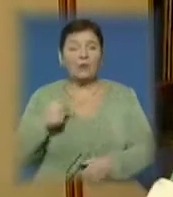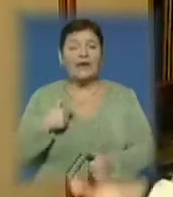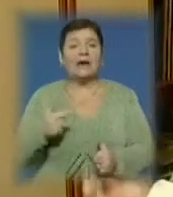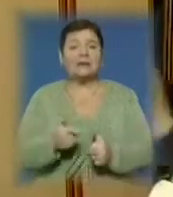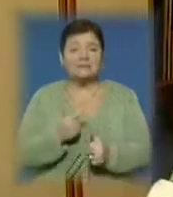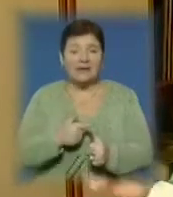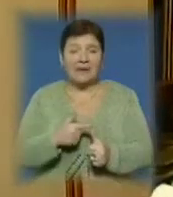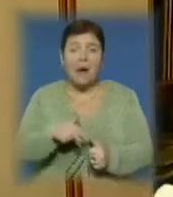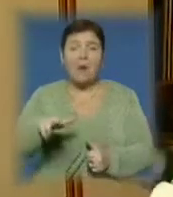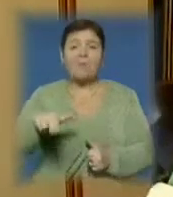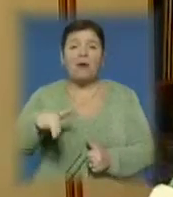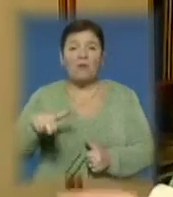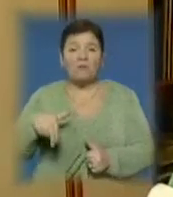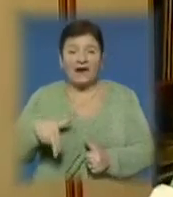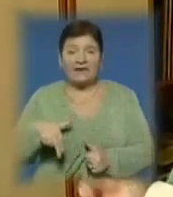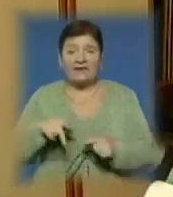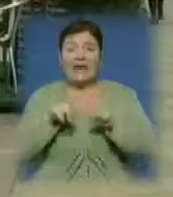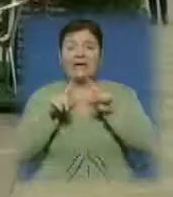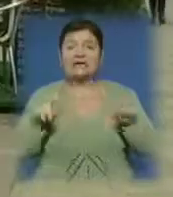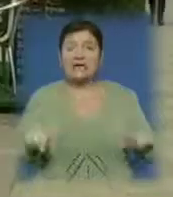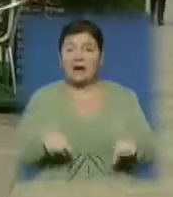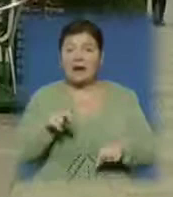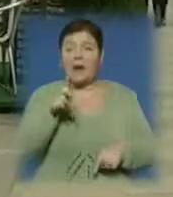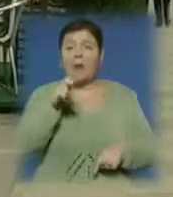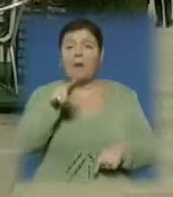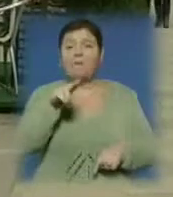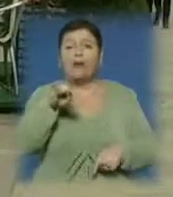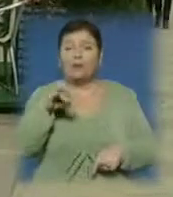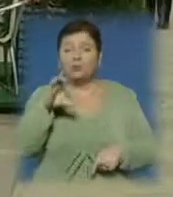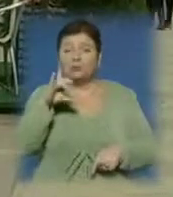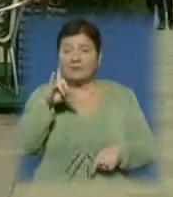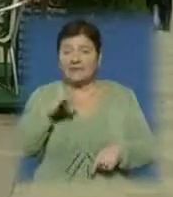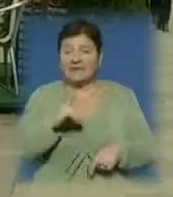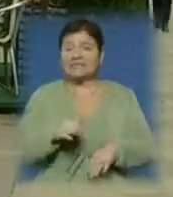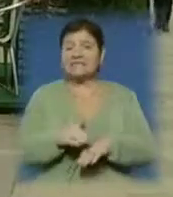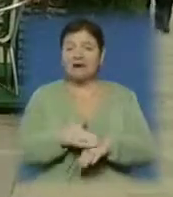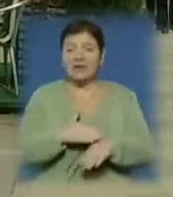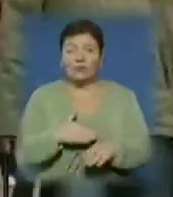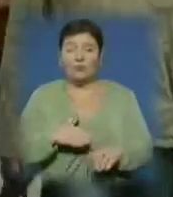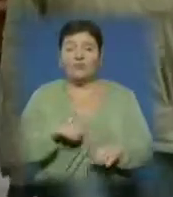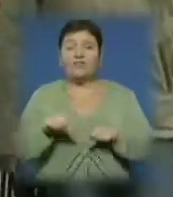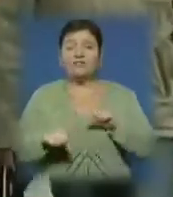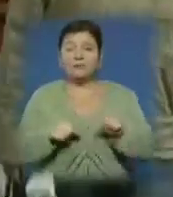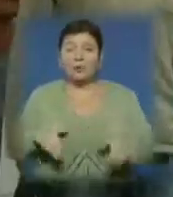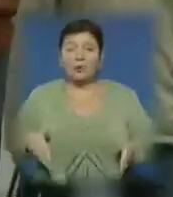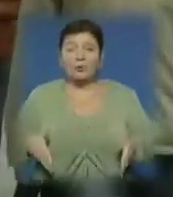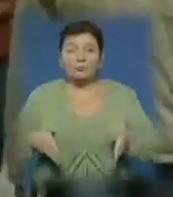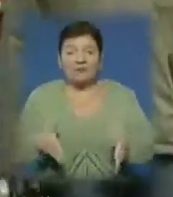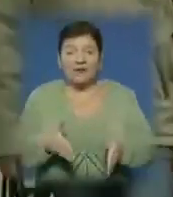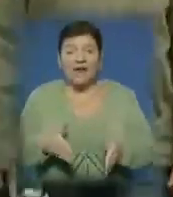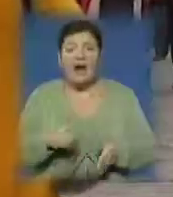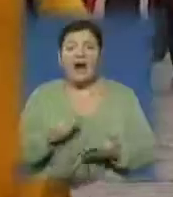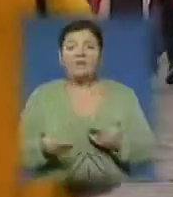маркування, знаки, пандуси. Мешканці міста схвалюють ідею встановлення велосипедної розмітки, адже